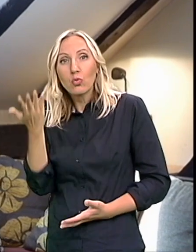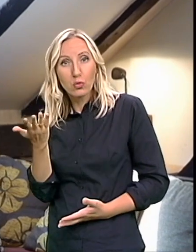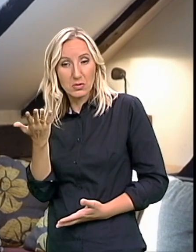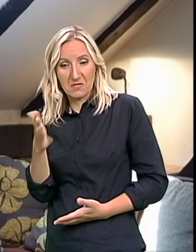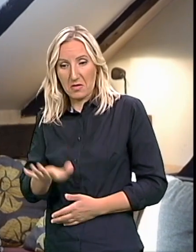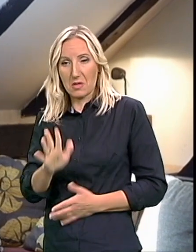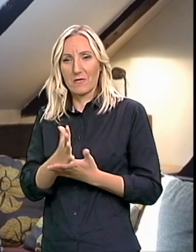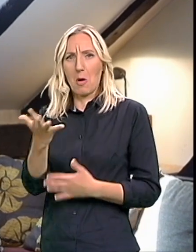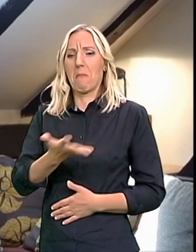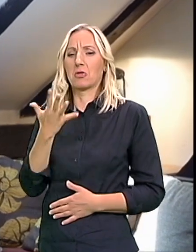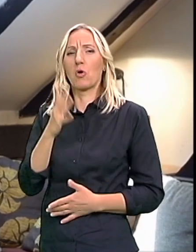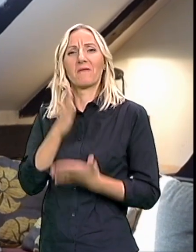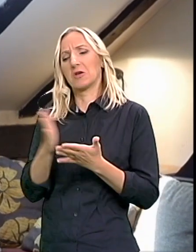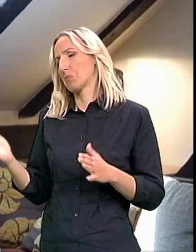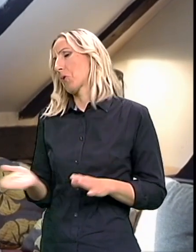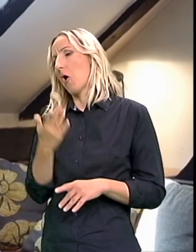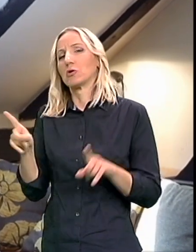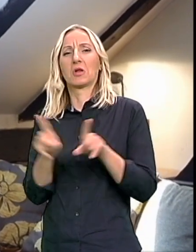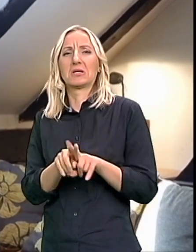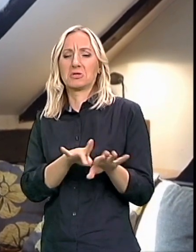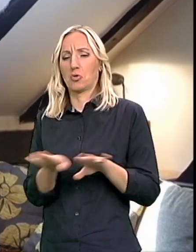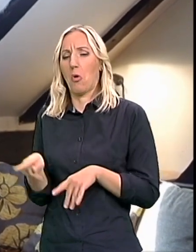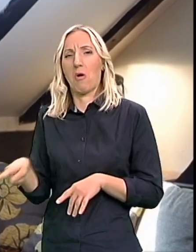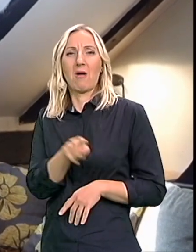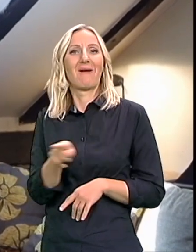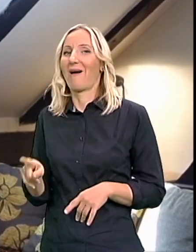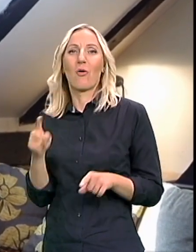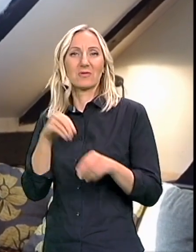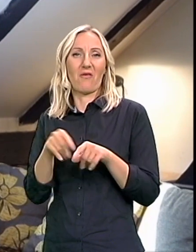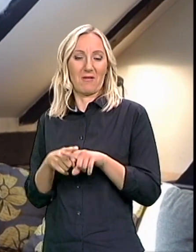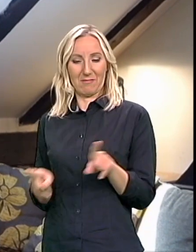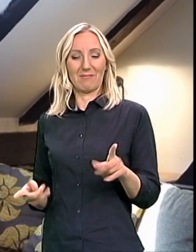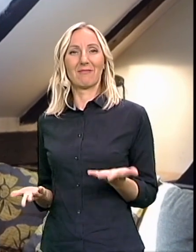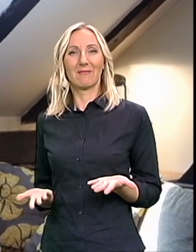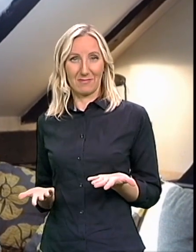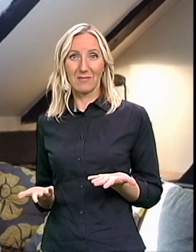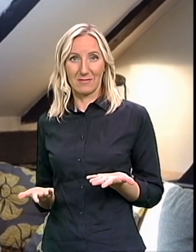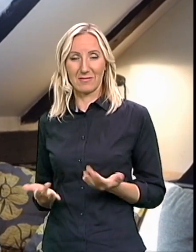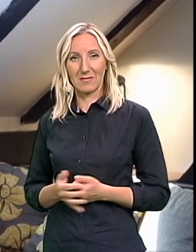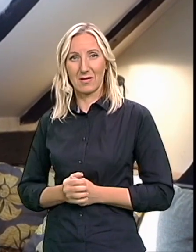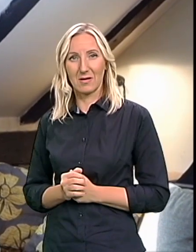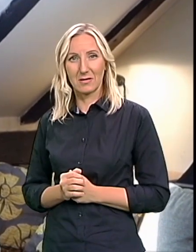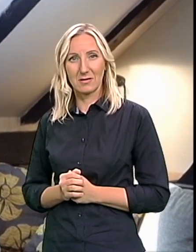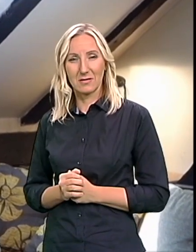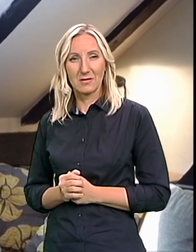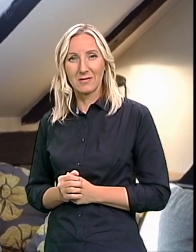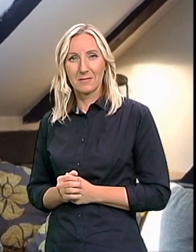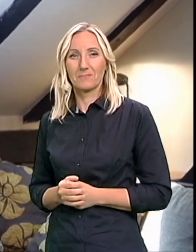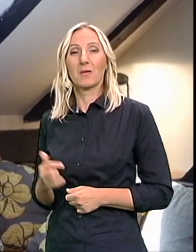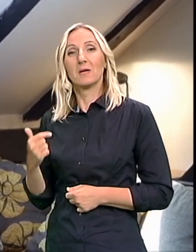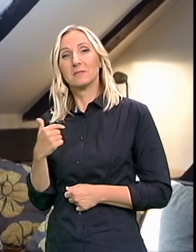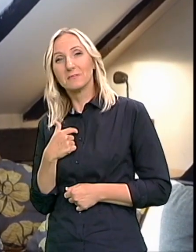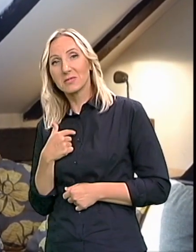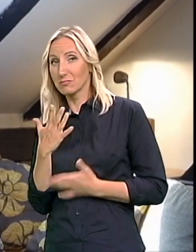pet godina Koji već sve to prošao Pa ide sad ćemo isto kao što je bilo sa starijim detetom Nego smo onako poplično bili